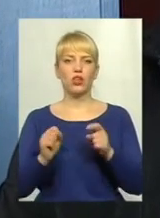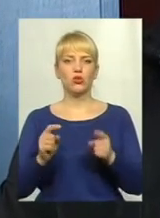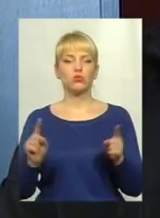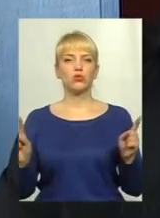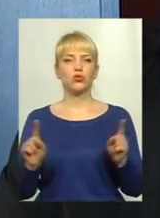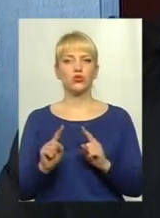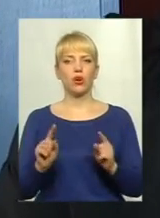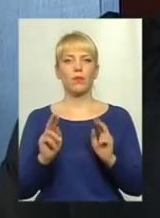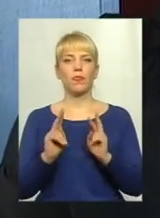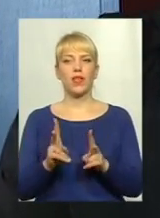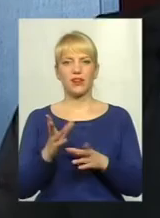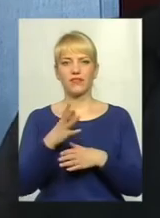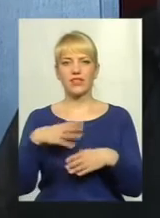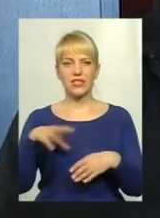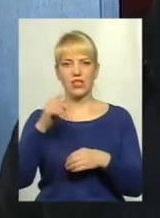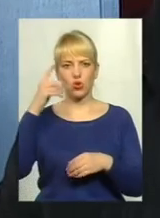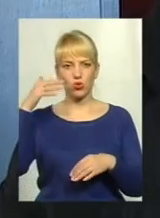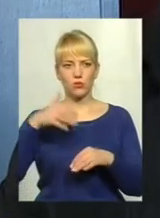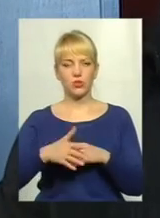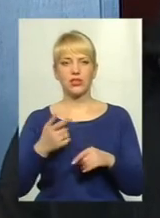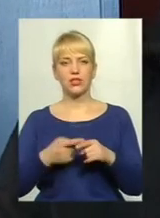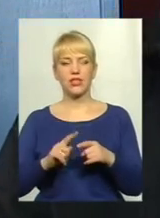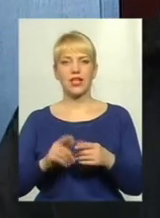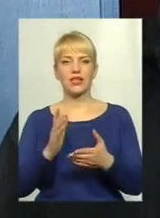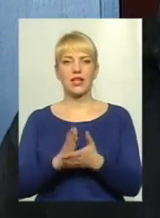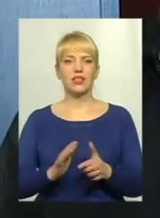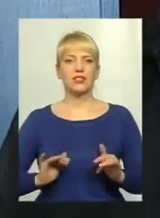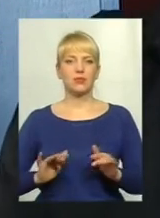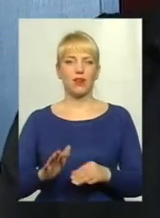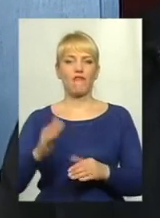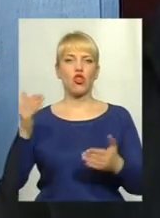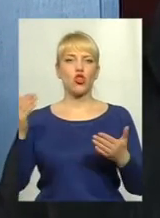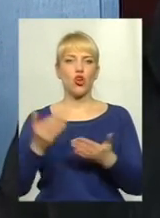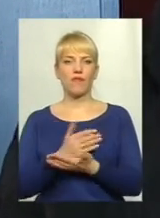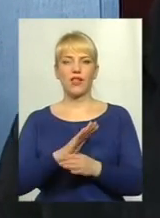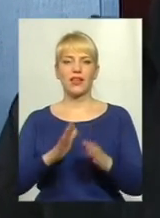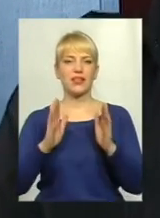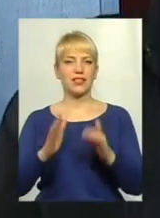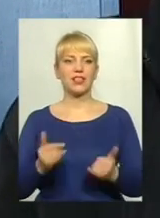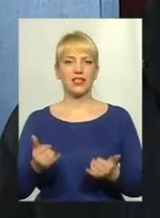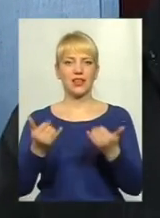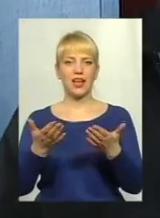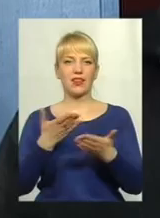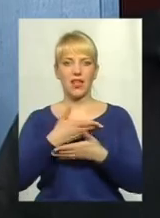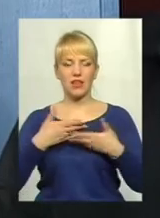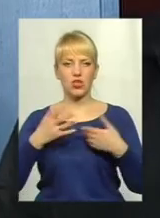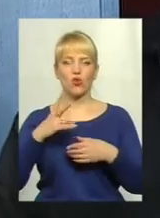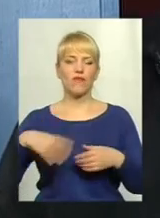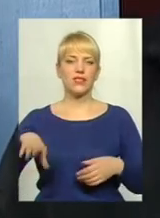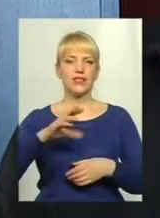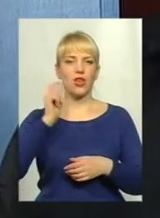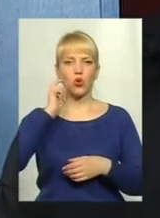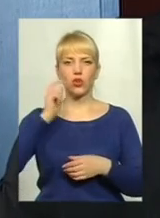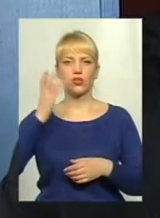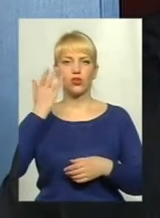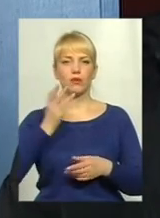як всі розуміють, це є справа нова не тільки для нас, але і для всієї України, коли відбувся